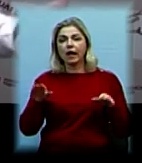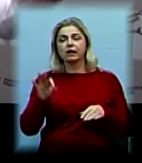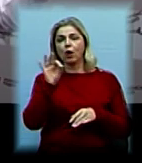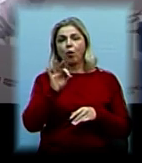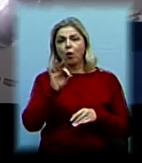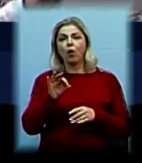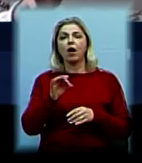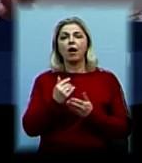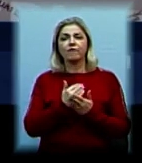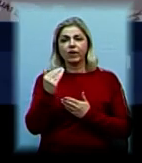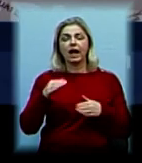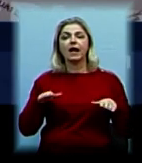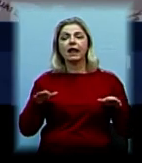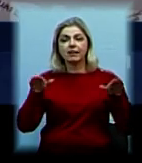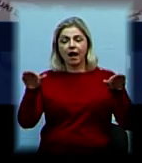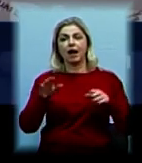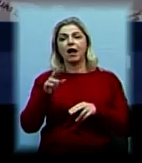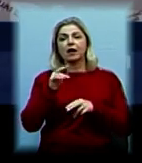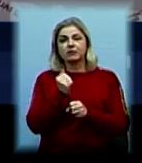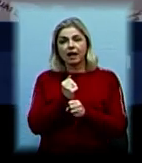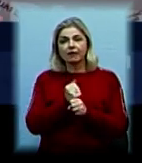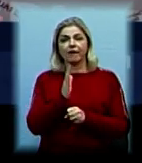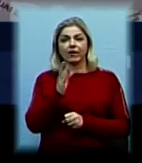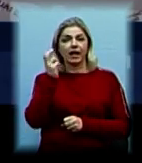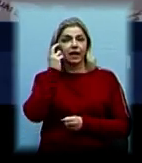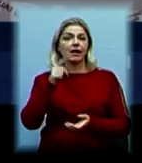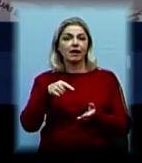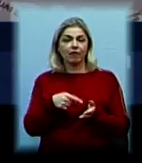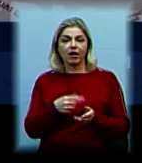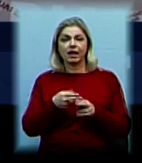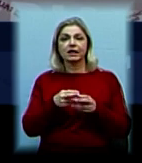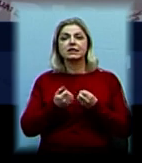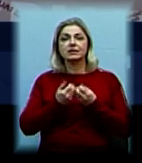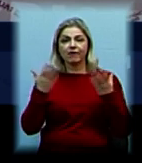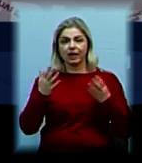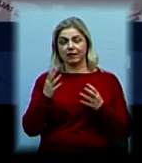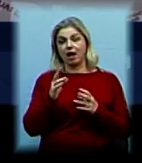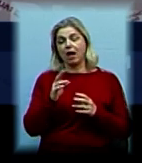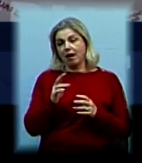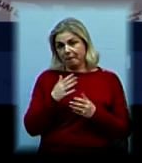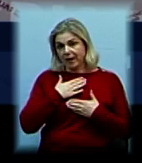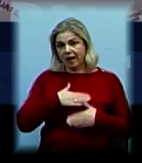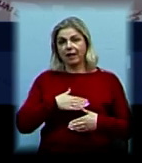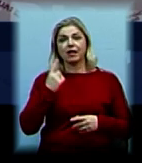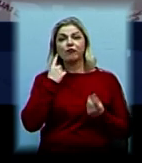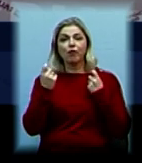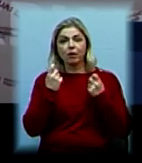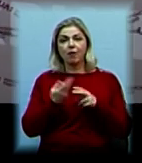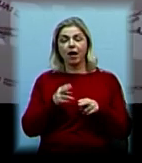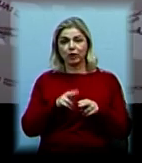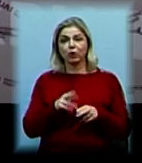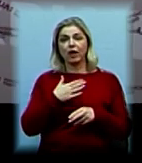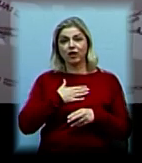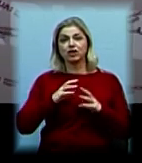сконструйований у нас, у Києві, людьми різних національностей. Це, знаєте, така світла, позитивна інформація, якої, напевно, сьогодні в нашому світі